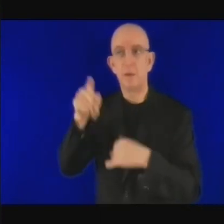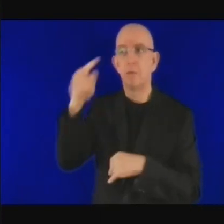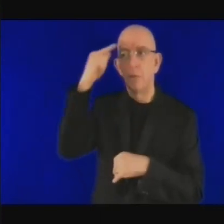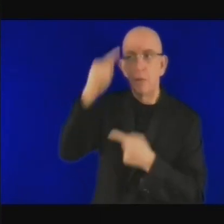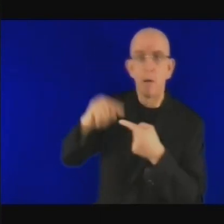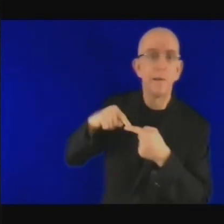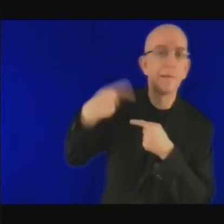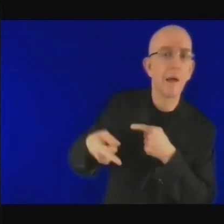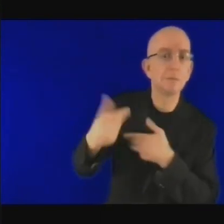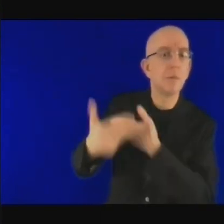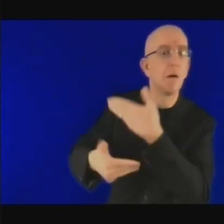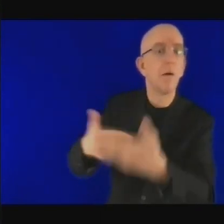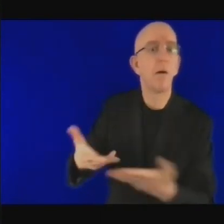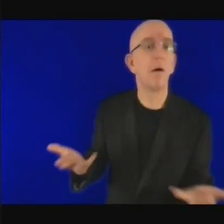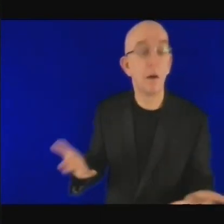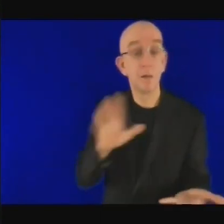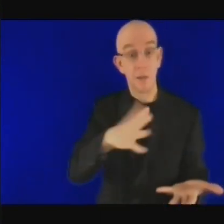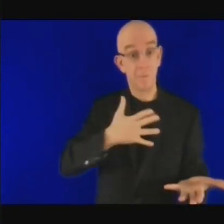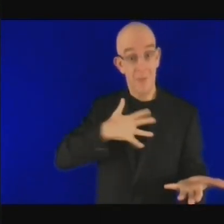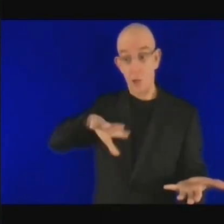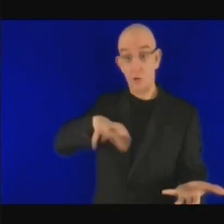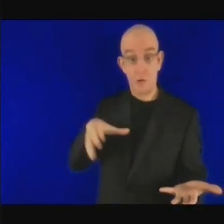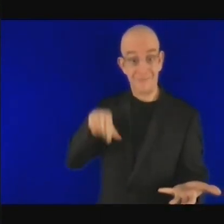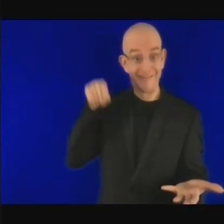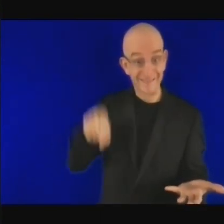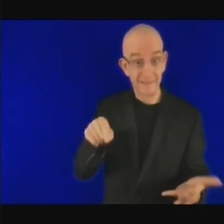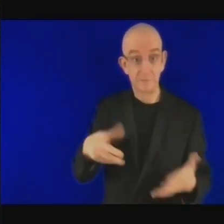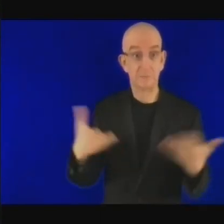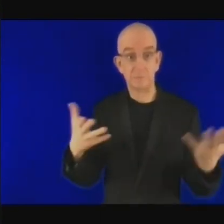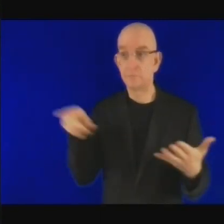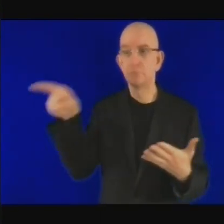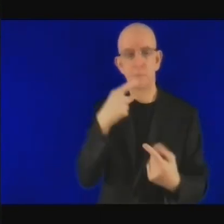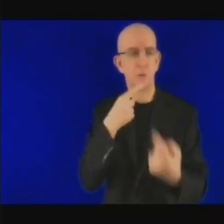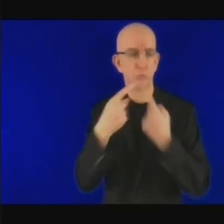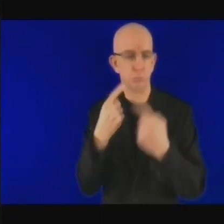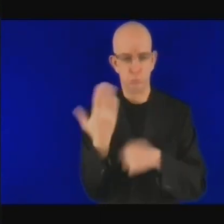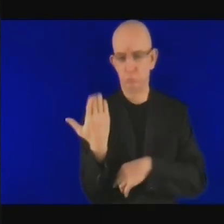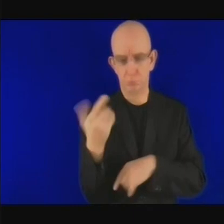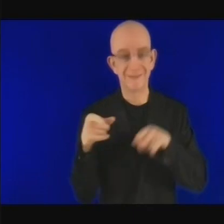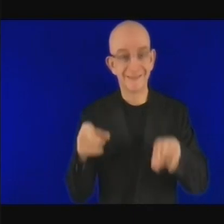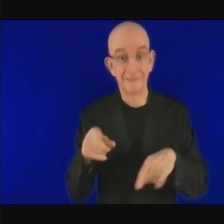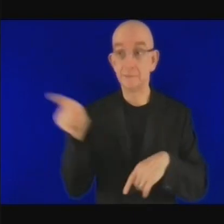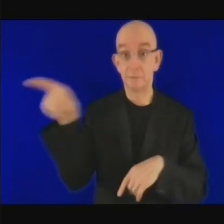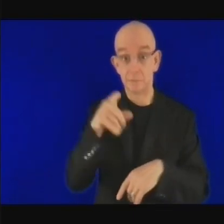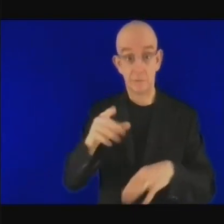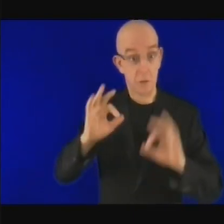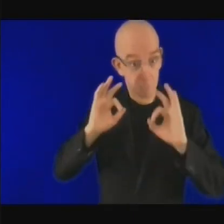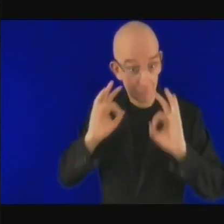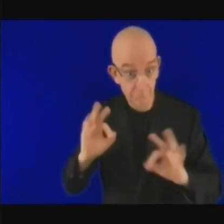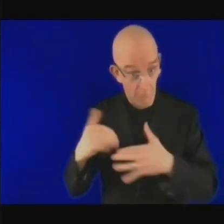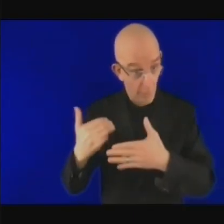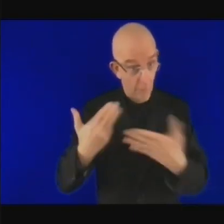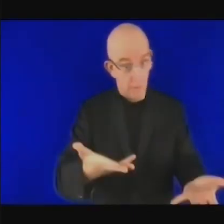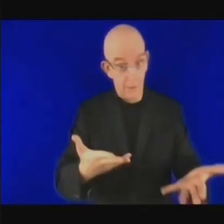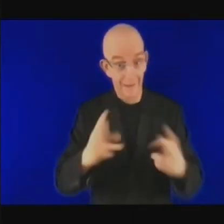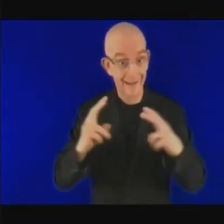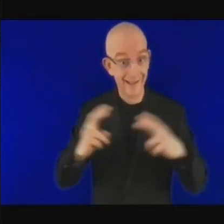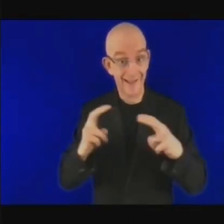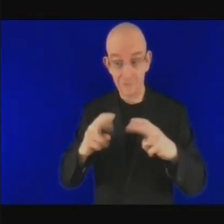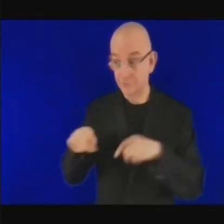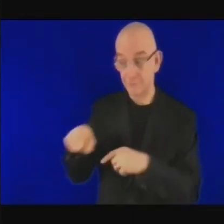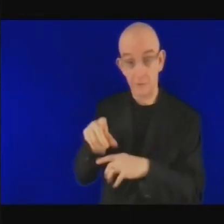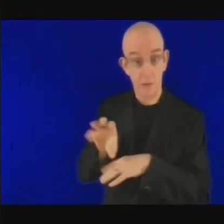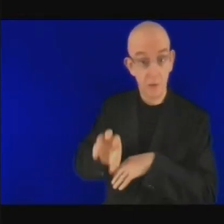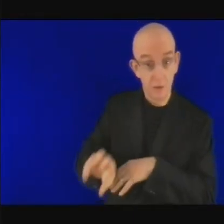tout à l'heure en fait ce qui intéresse c'est l'accès à l'électricité à l'énergie c'est ça le point de départ nous voulons que nos populations aient d'abord l'accès à l